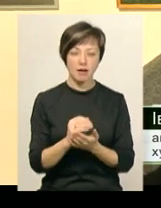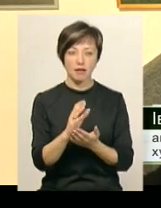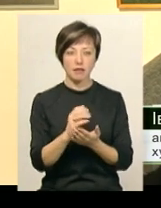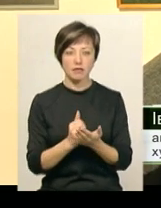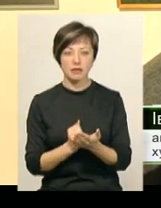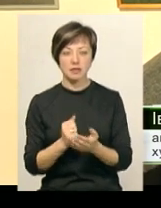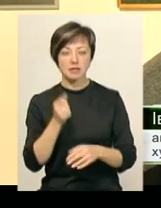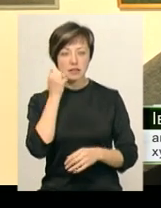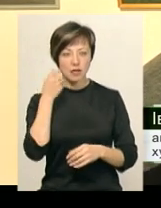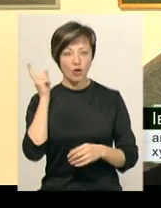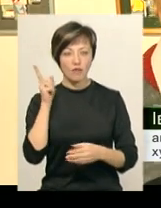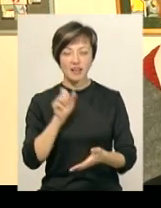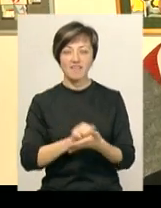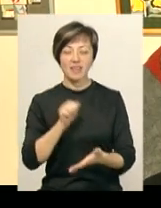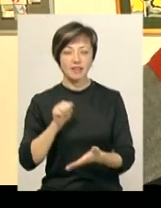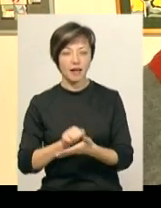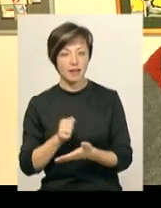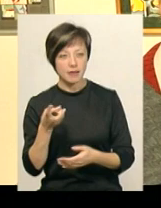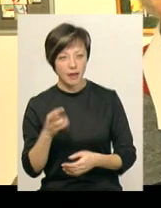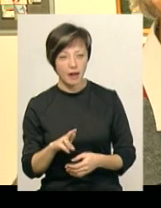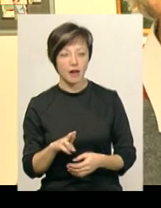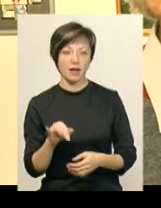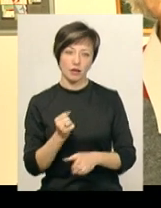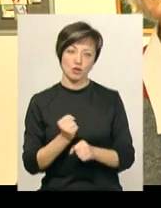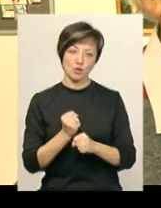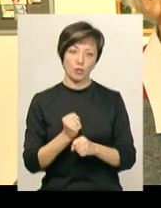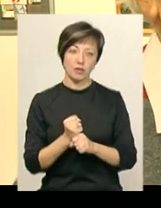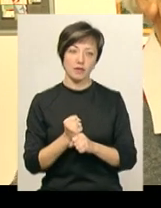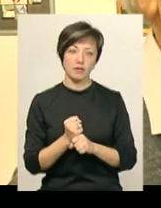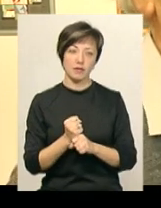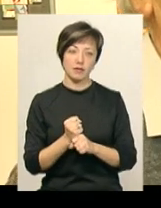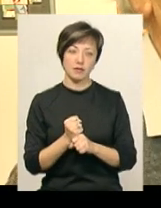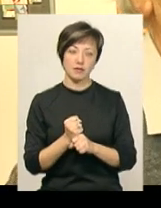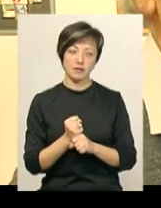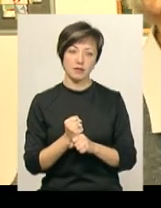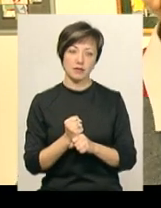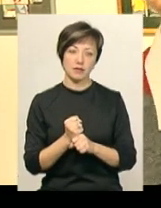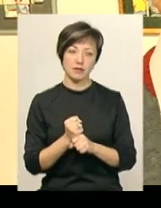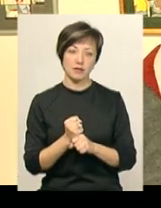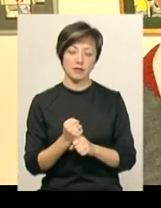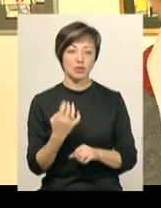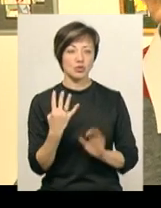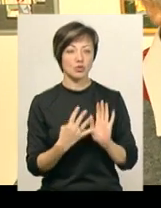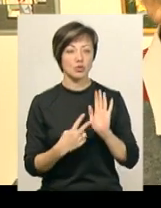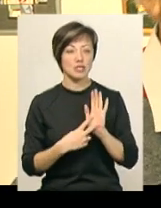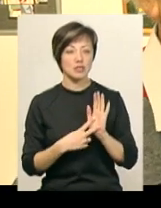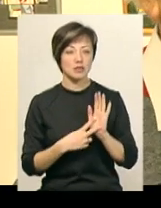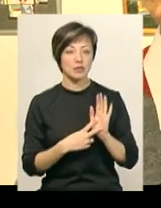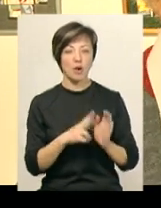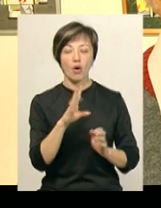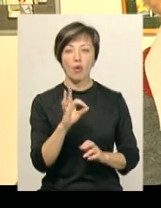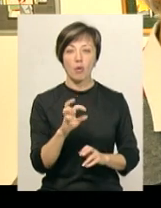видання, зробив 47 кобзарів.